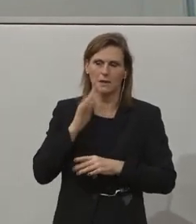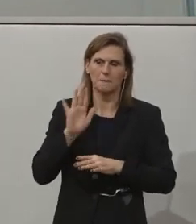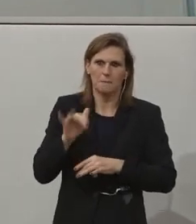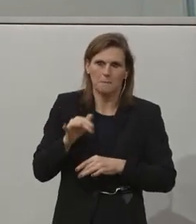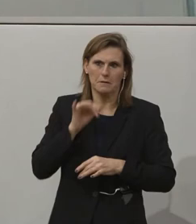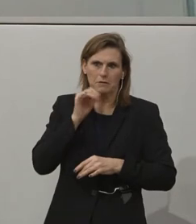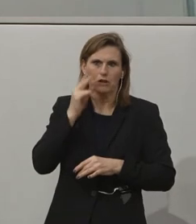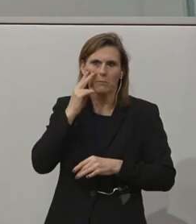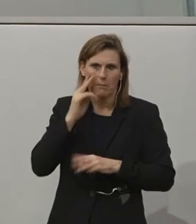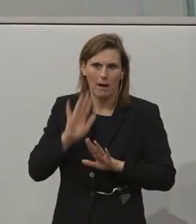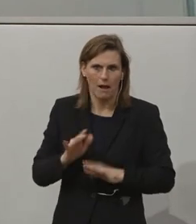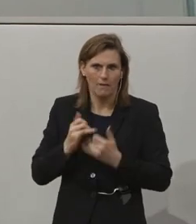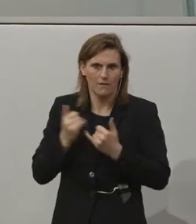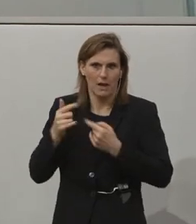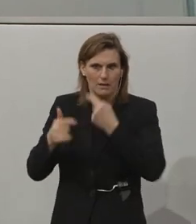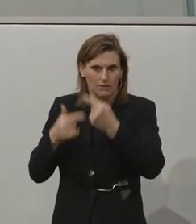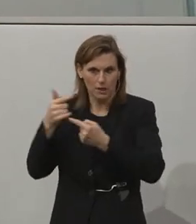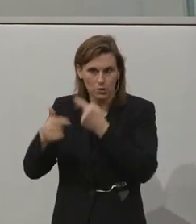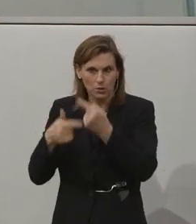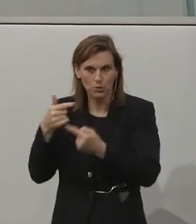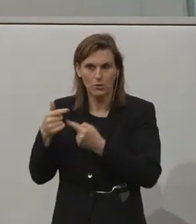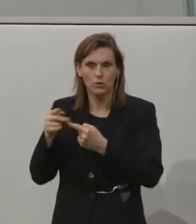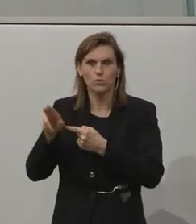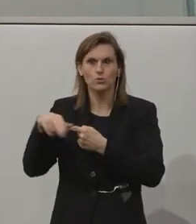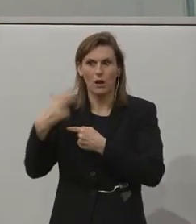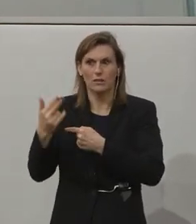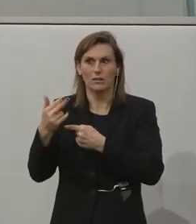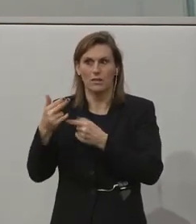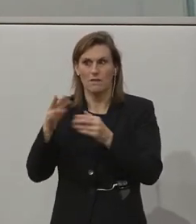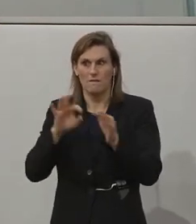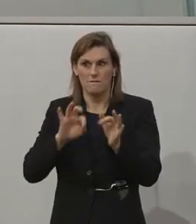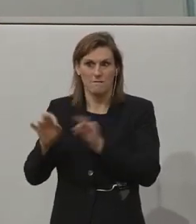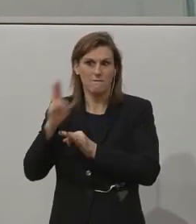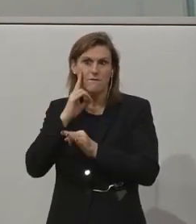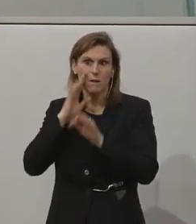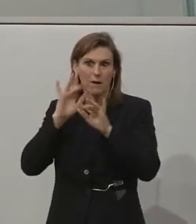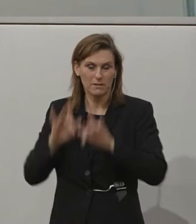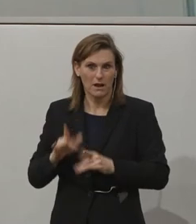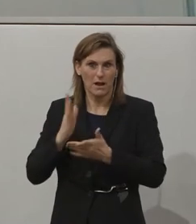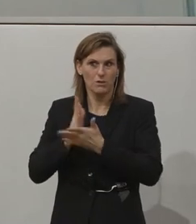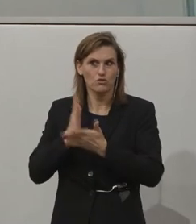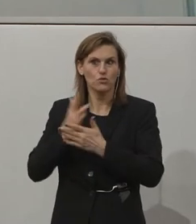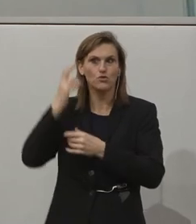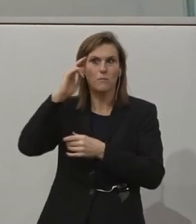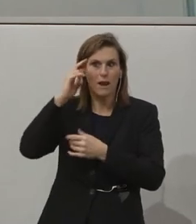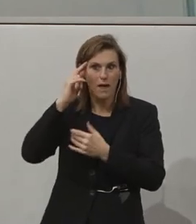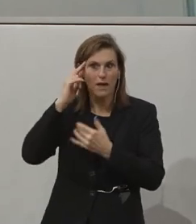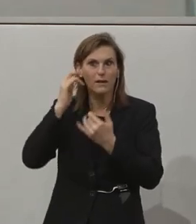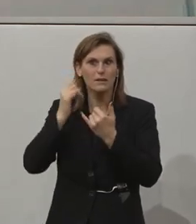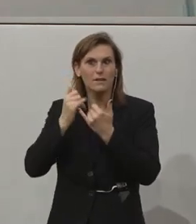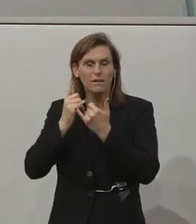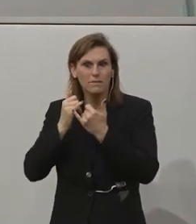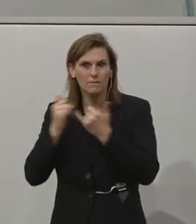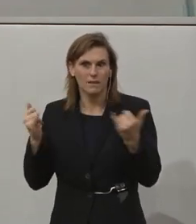excluded on purpose. They just weren't considered as that